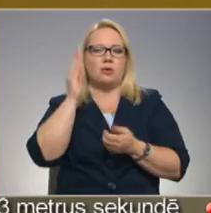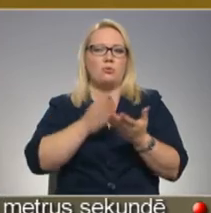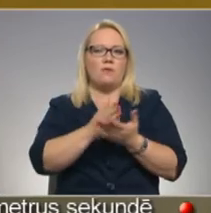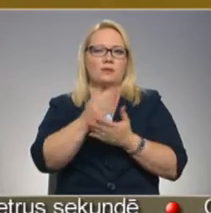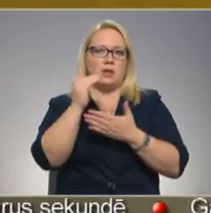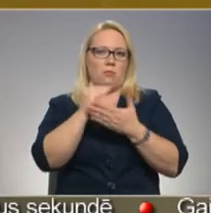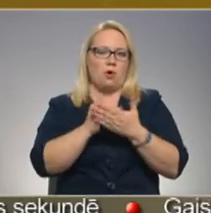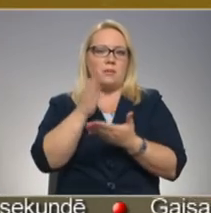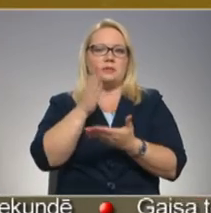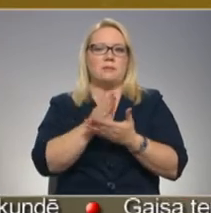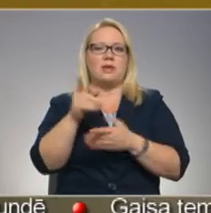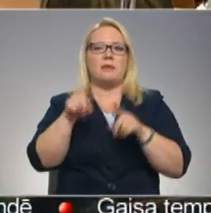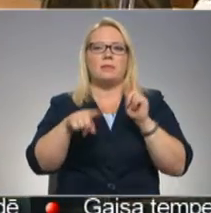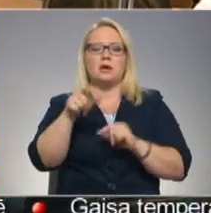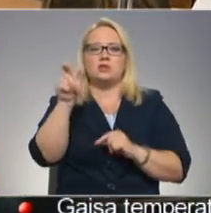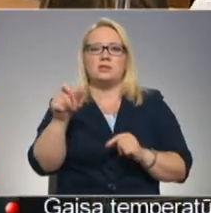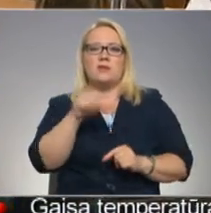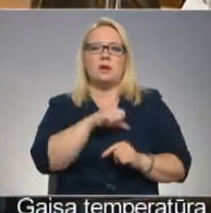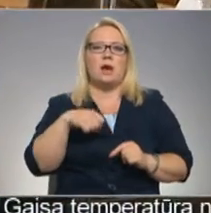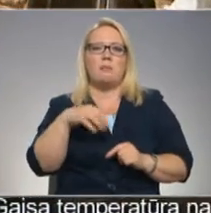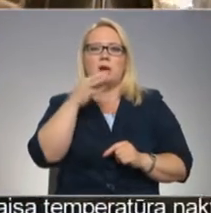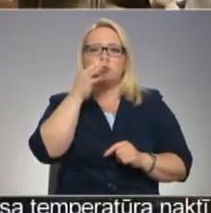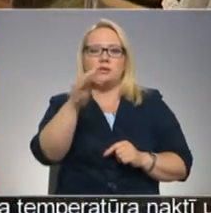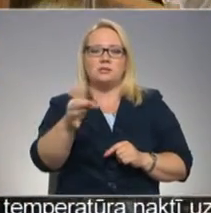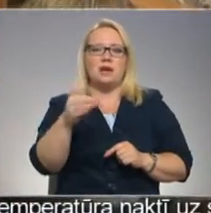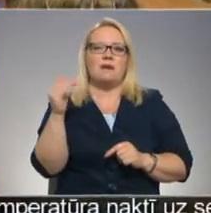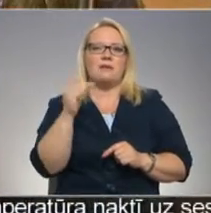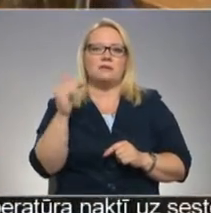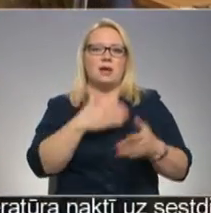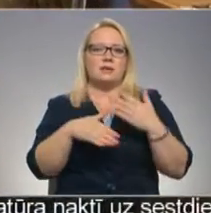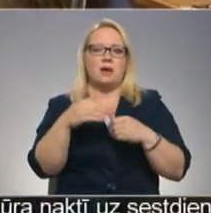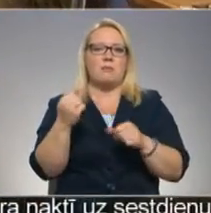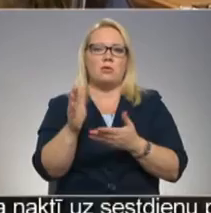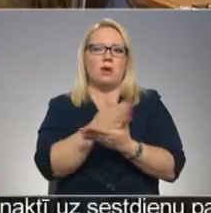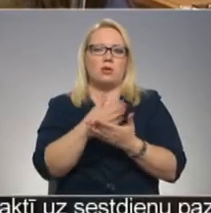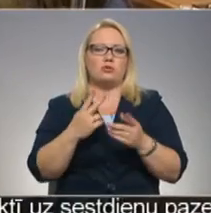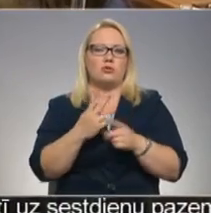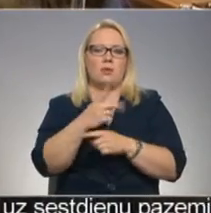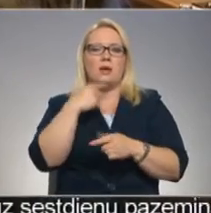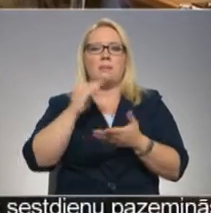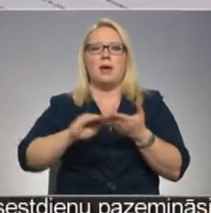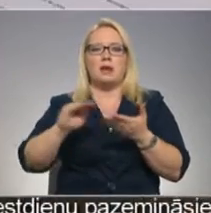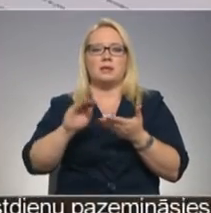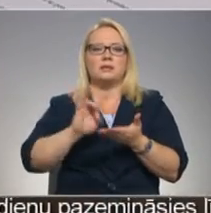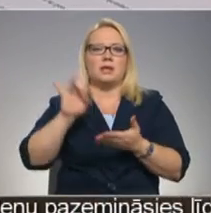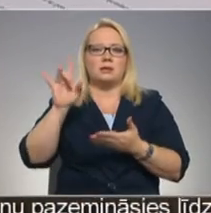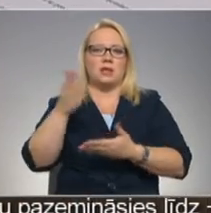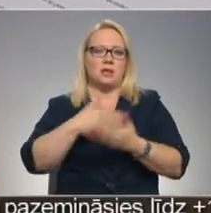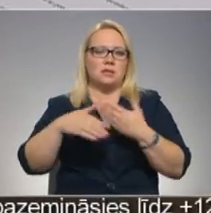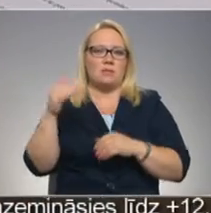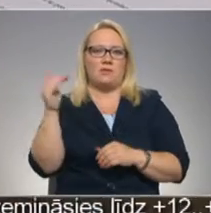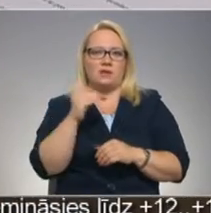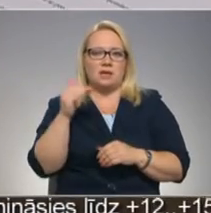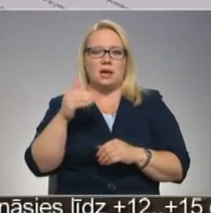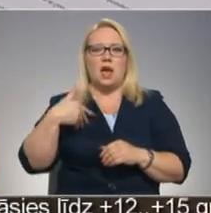Starp viņiem arī daži cilvēki, kā paši teica fizikas eksāmenu kārtojuši dubultā, jo izvēlējušies rakstīt arī centralizēto eksāmenu fizikā.